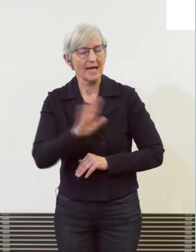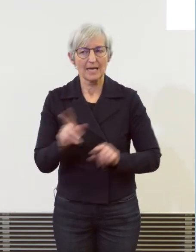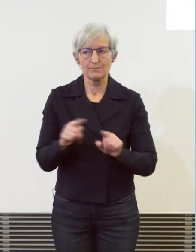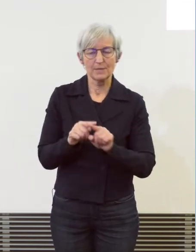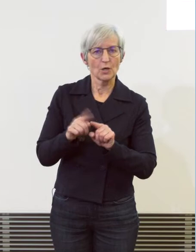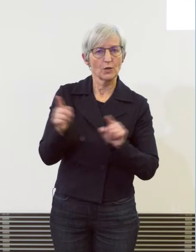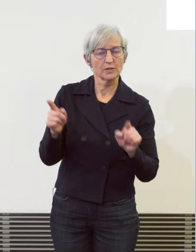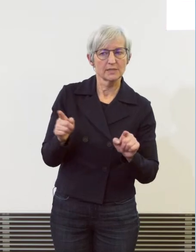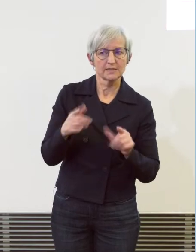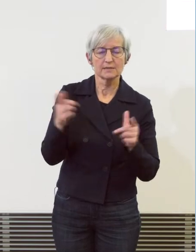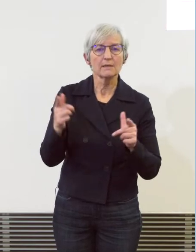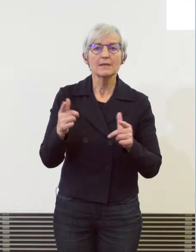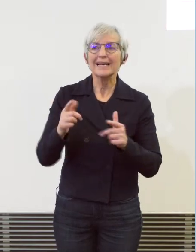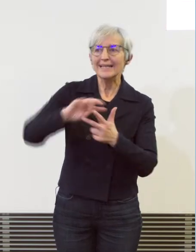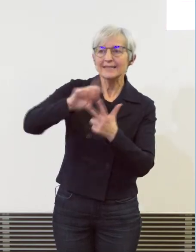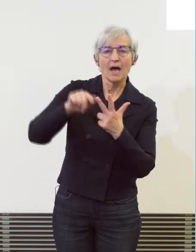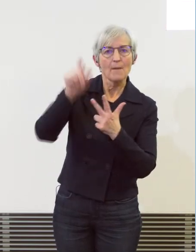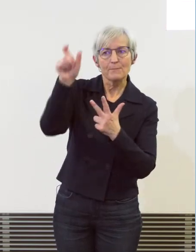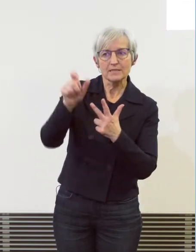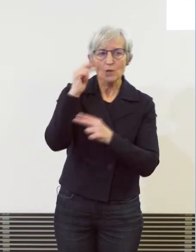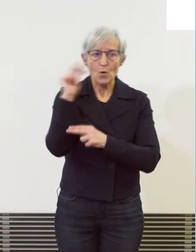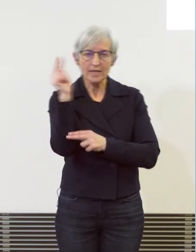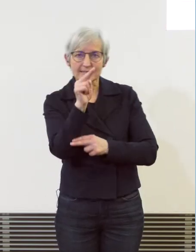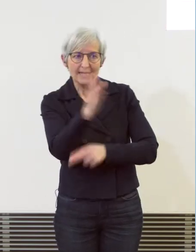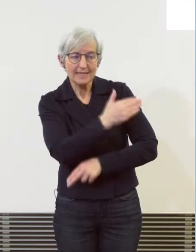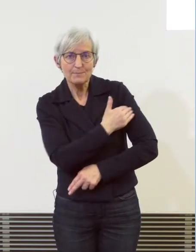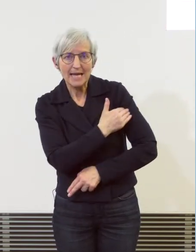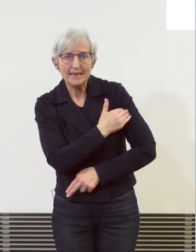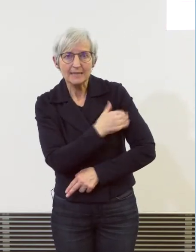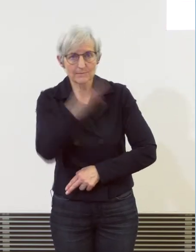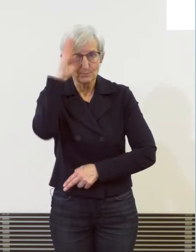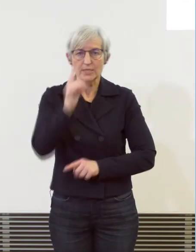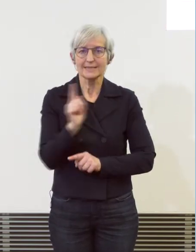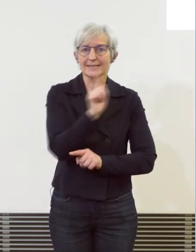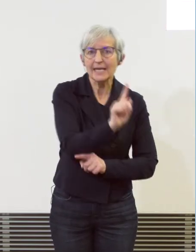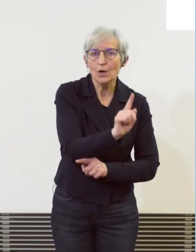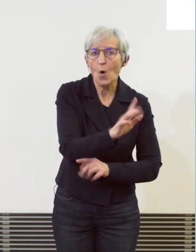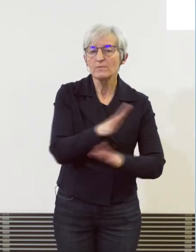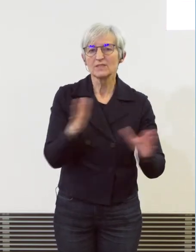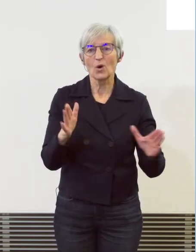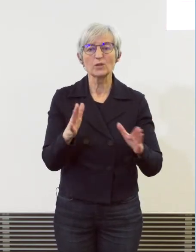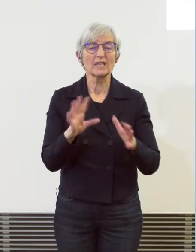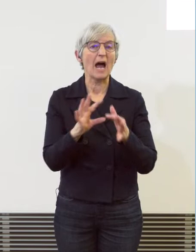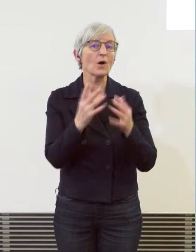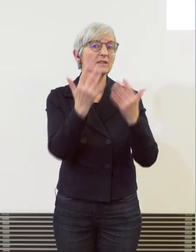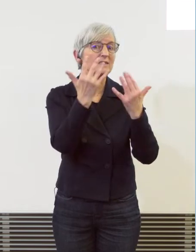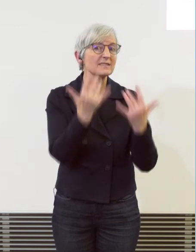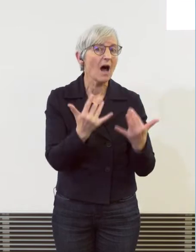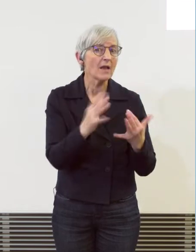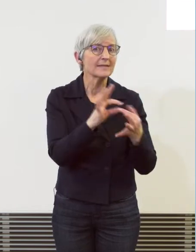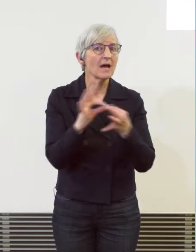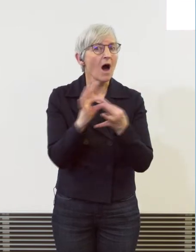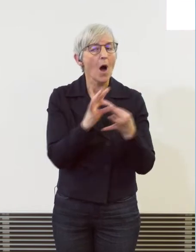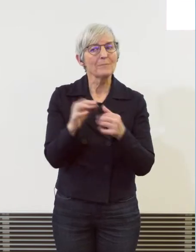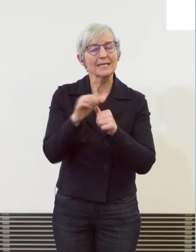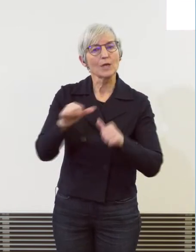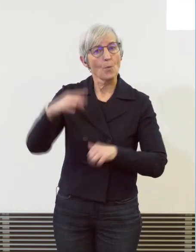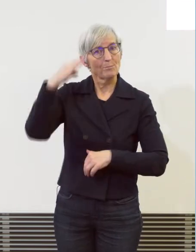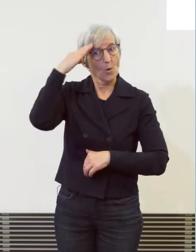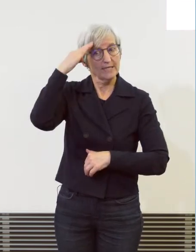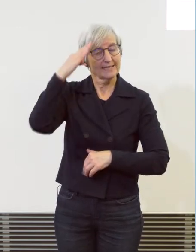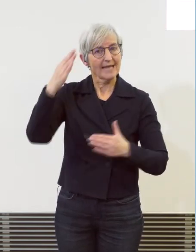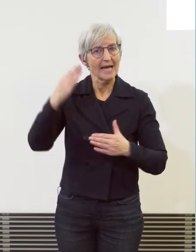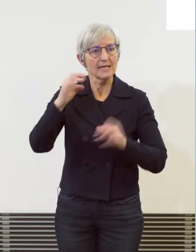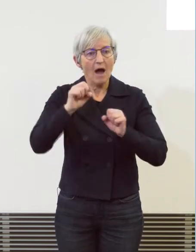polizeilichen Lagenbeurteilung und vom Ressourceneinsatz ab. Darum können die Zahlen je nach aktueller Lage